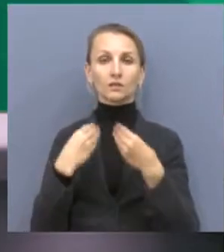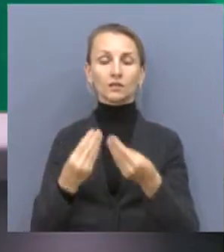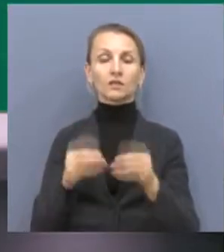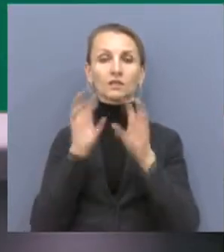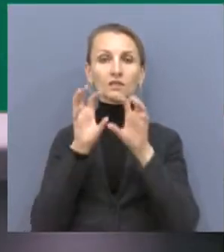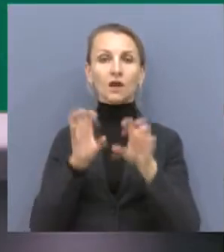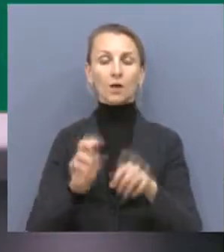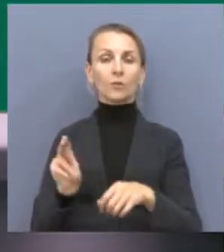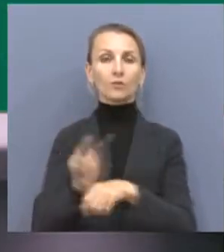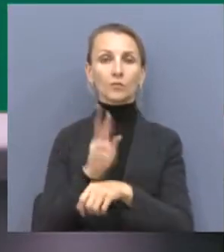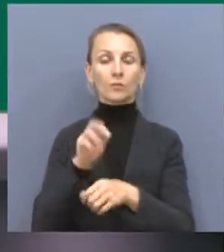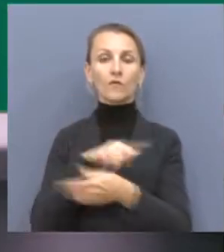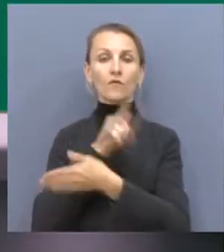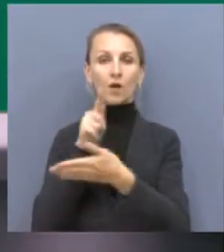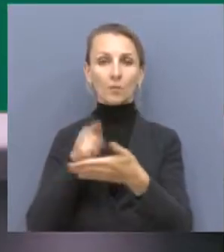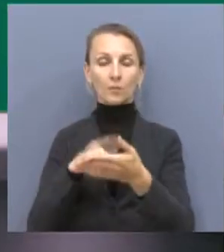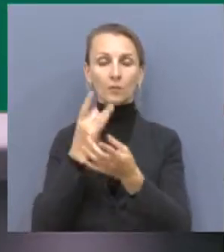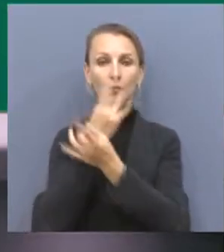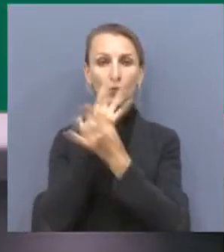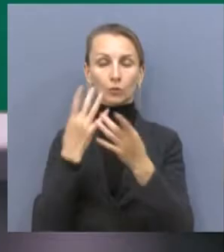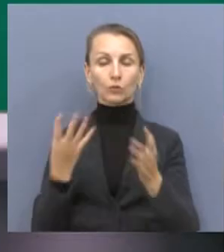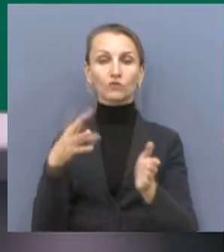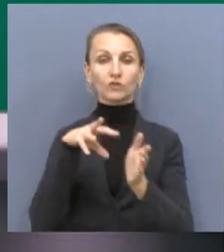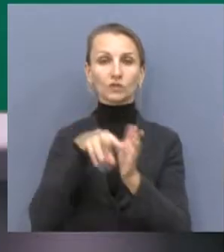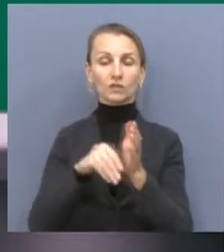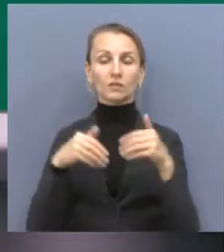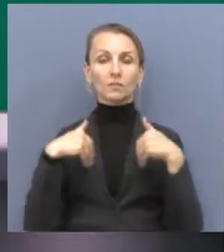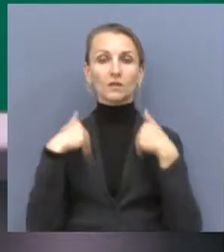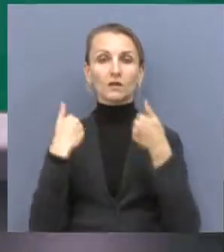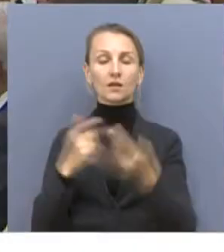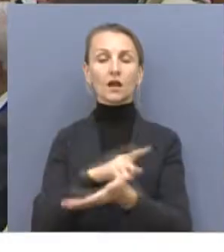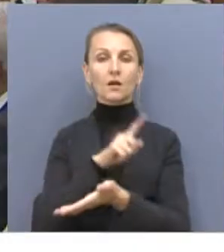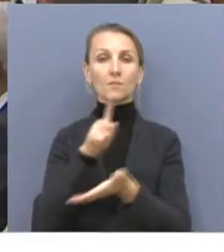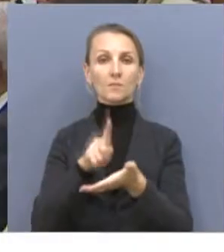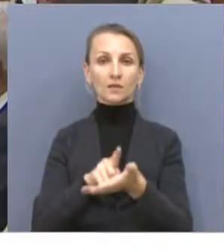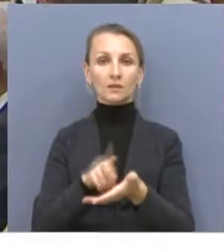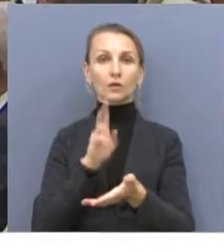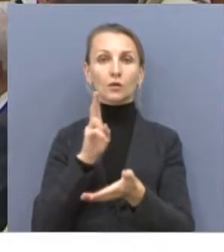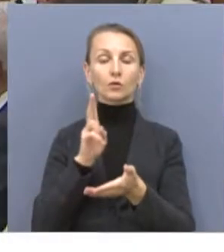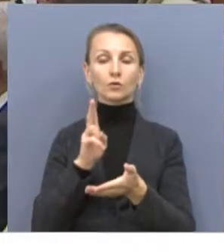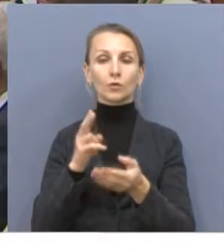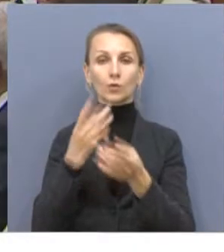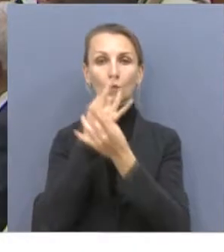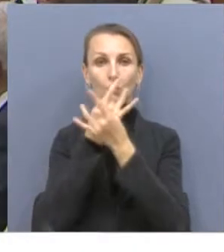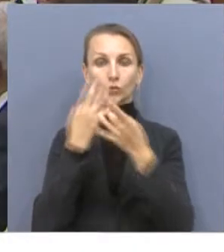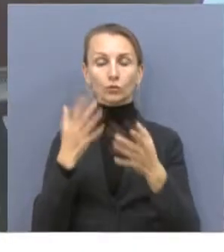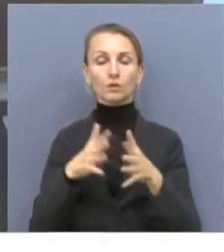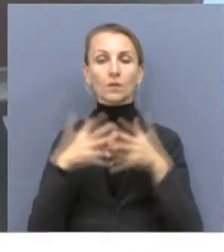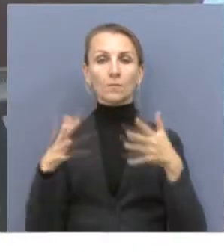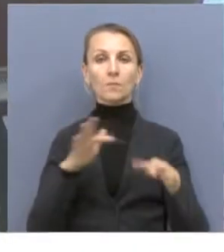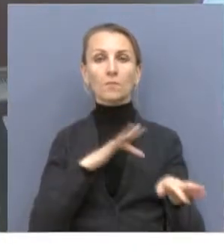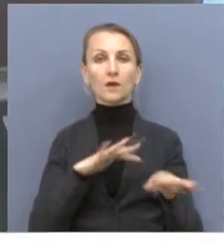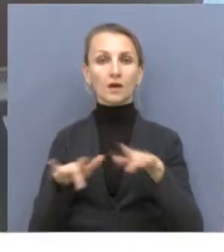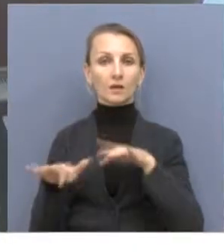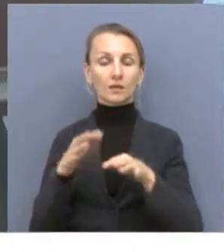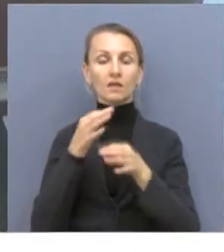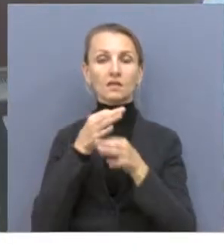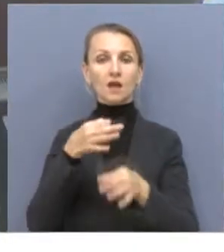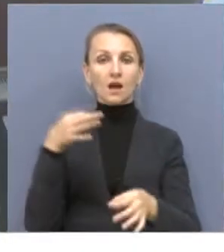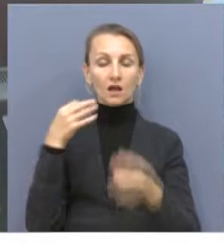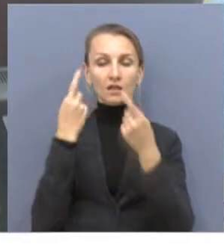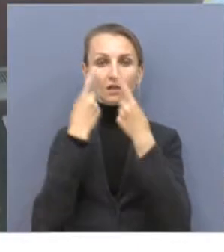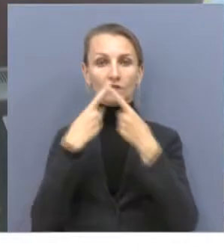поправки по вопросам культуры. В частности, предлагается обязать организаторов культурно-массовых мероприятий заранее